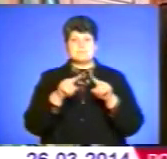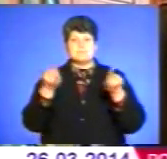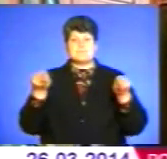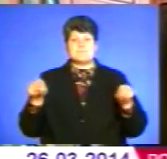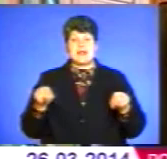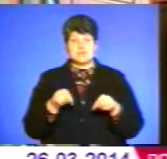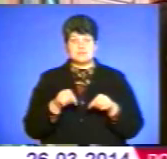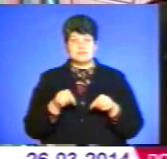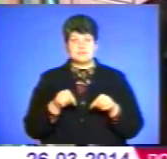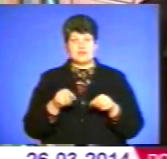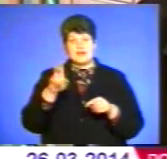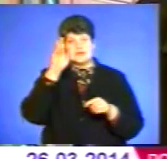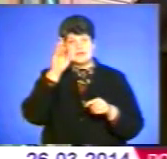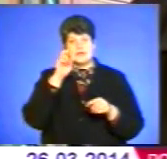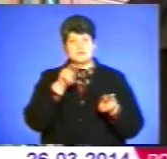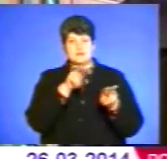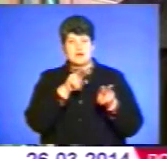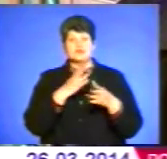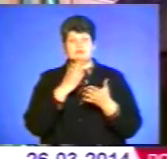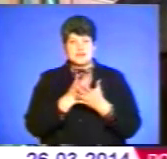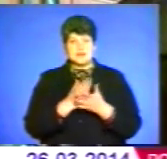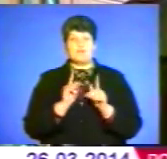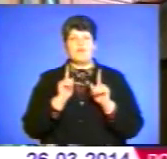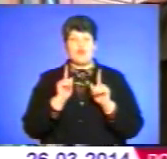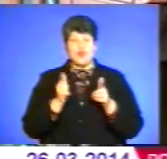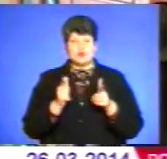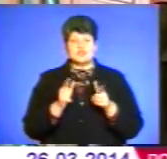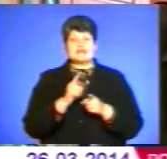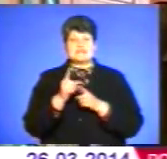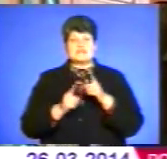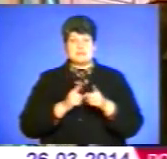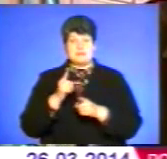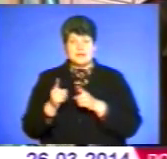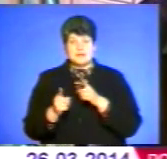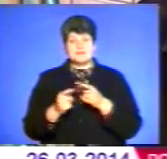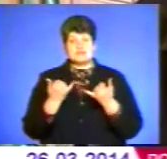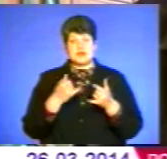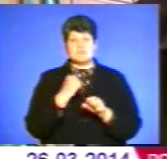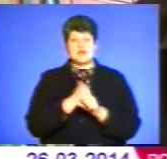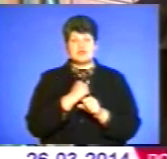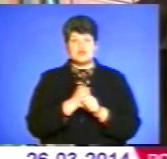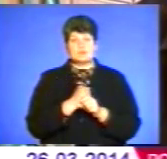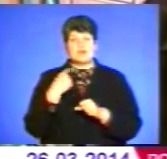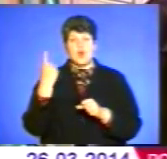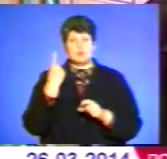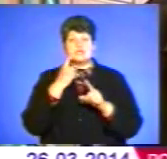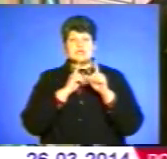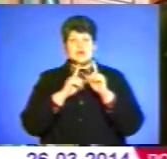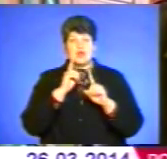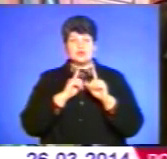Держгільприємним наглядом вже отримано погодження. З Мінекологія також погодження. Ну і зараз працюємо з обласною радою,